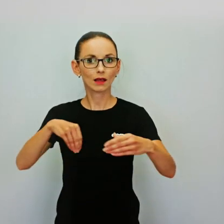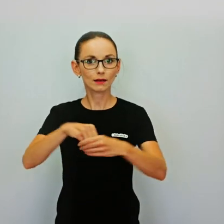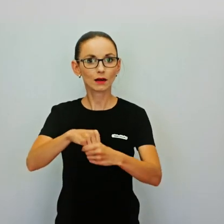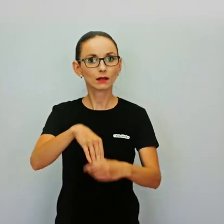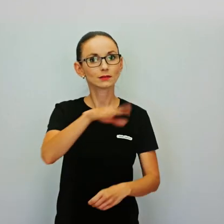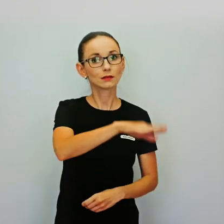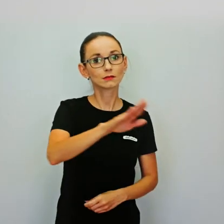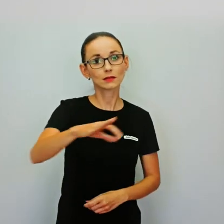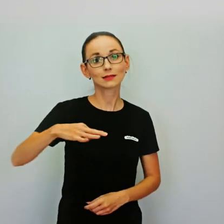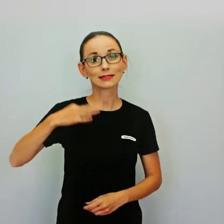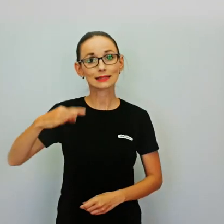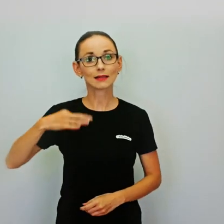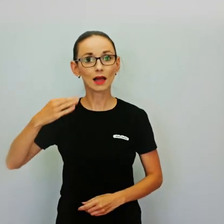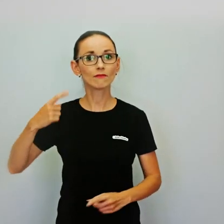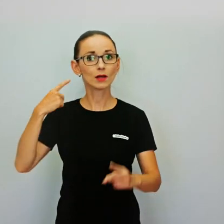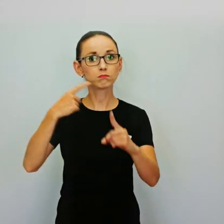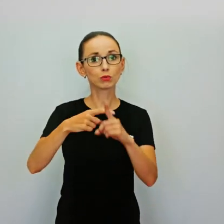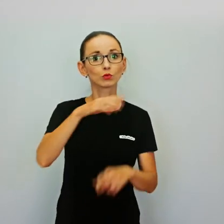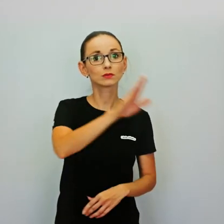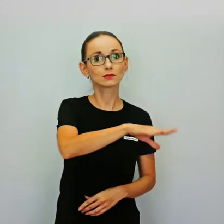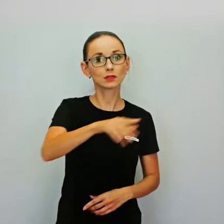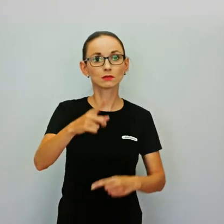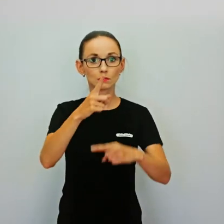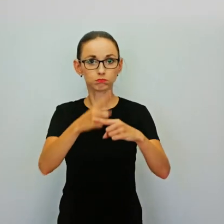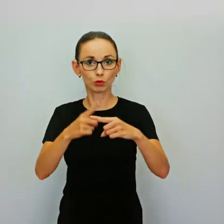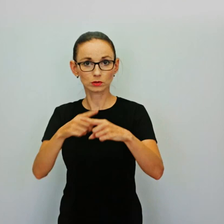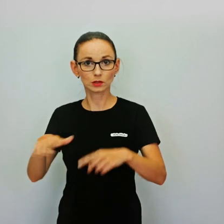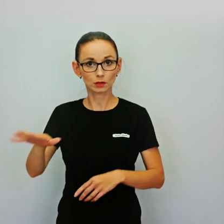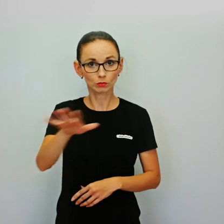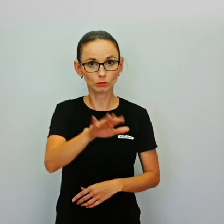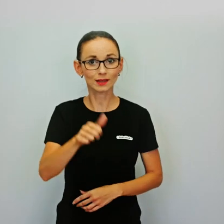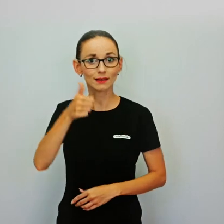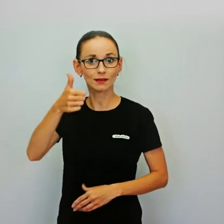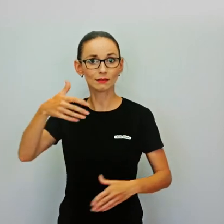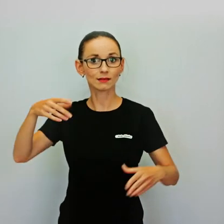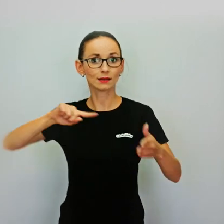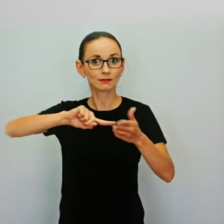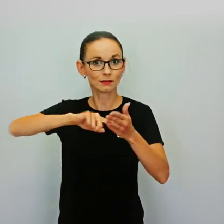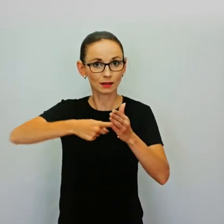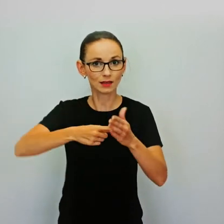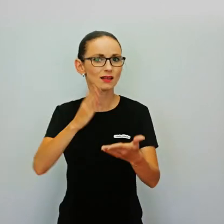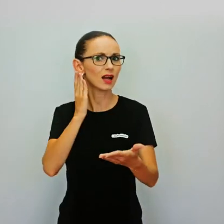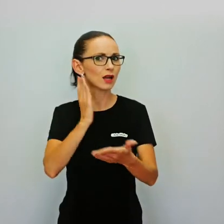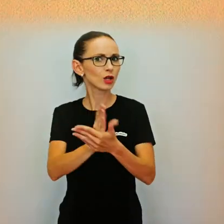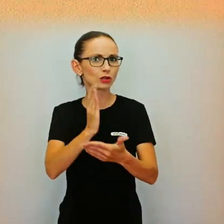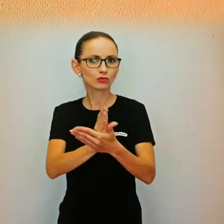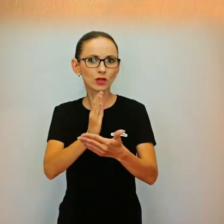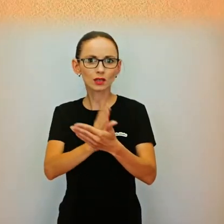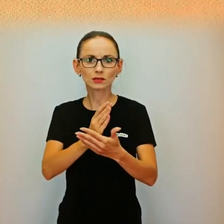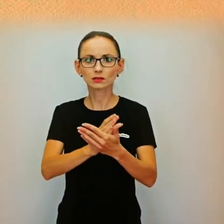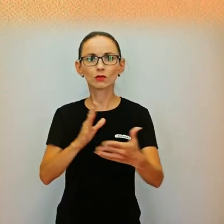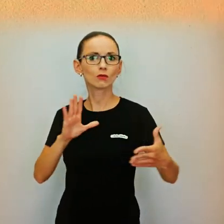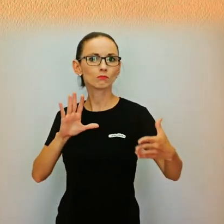Eli, dieťať s dávnovým syndrólovou, v ktorého triede Máša pracovala 3 roky ako školská asistentka.